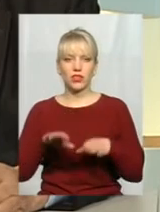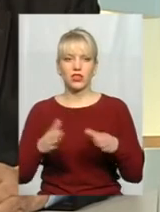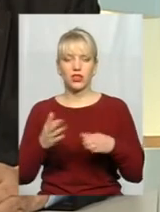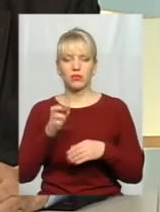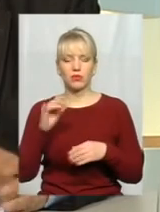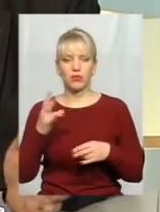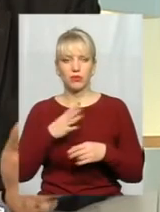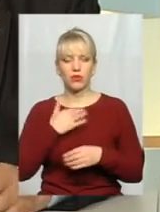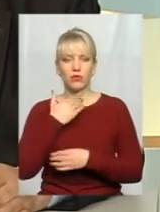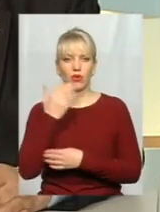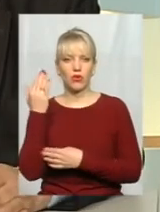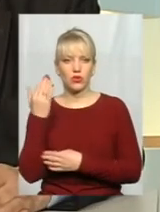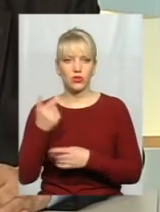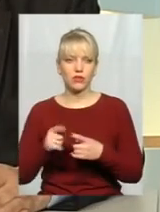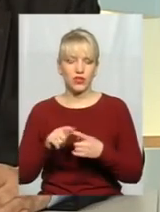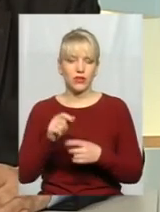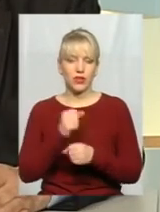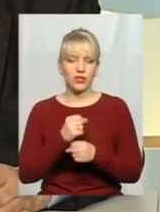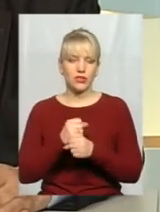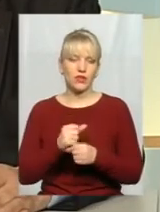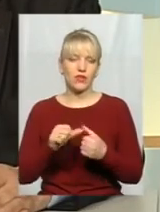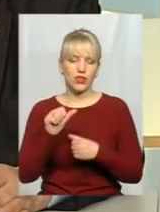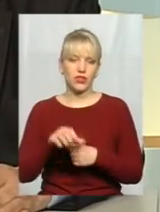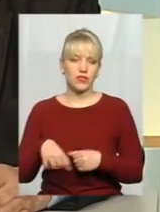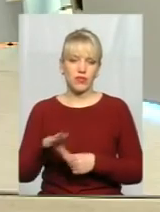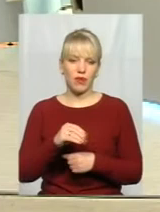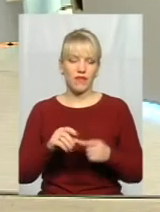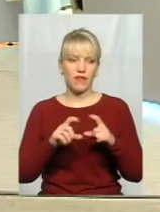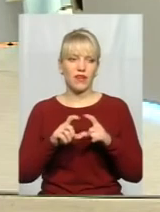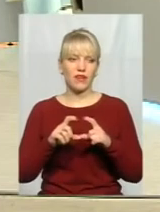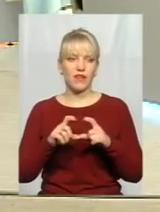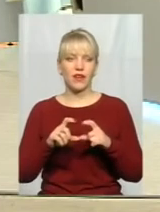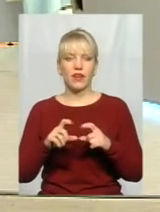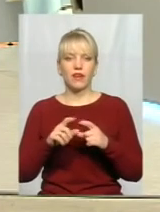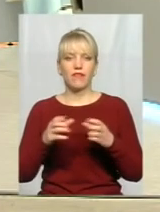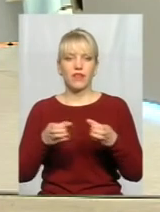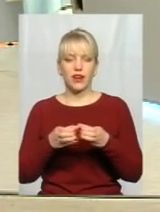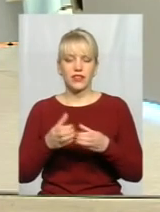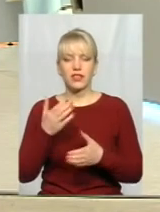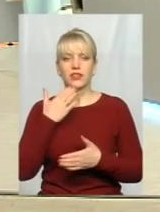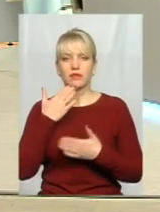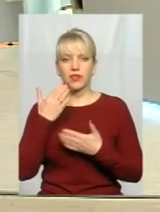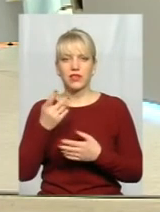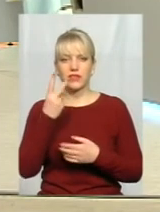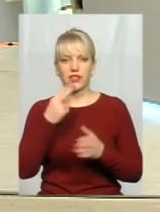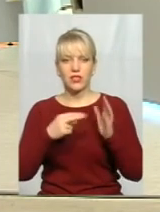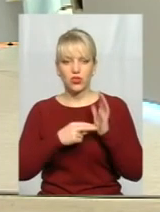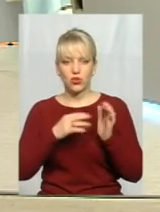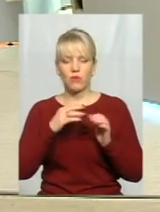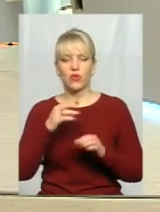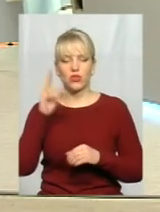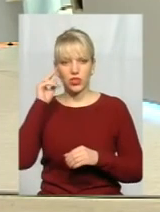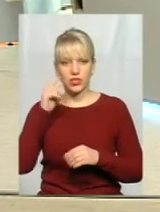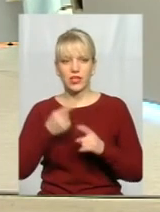проголосований. Тому що він працює виключно всіма фракціями. Ана Юрія, тепер скажіть, якщо 27-го числа на сесії питання буде стояти не